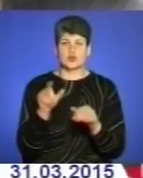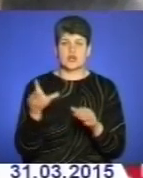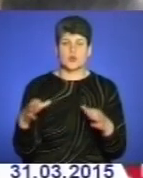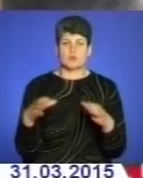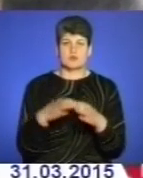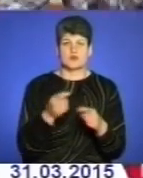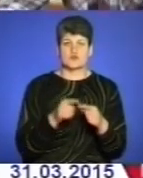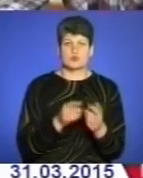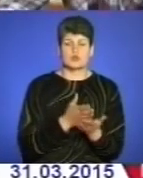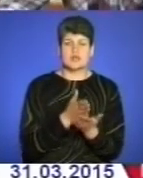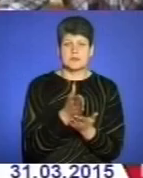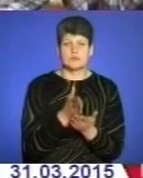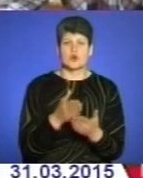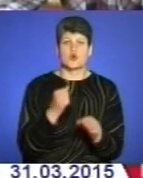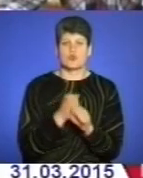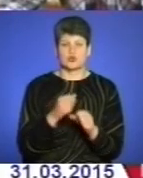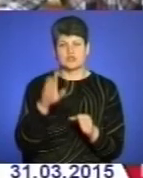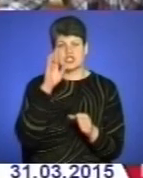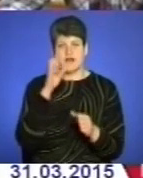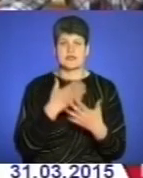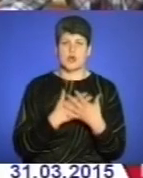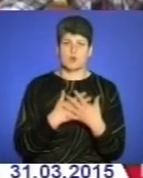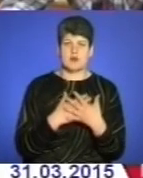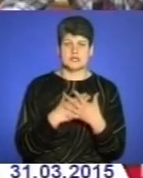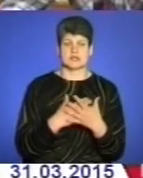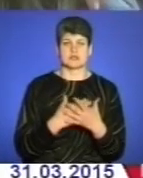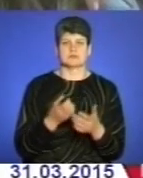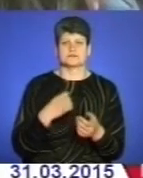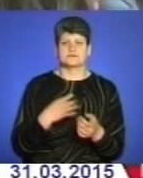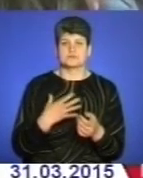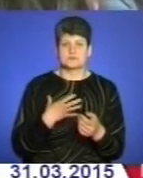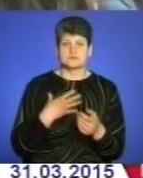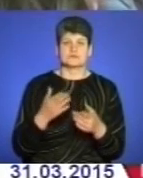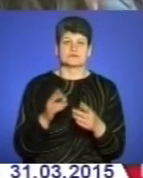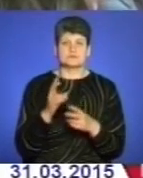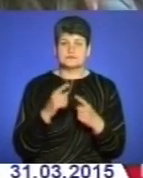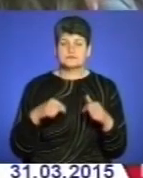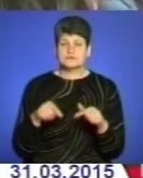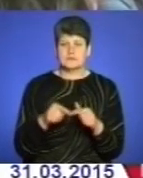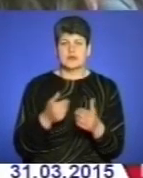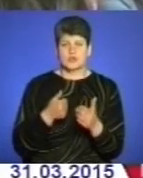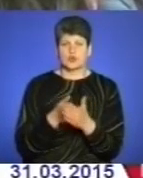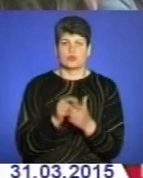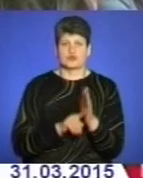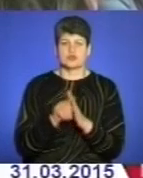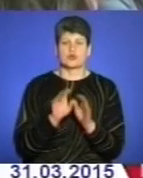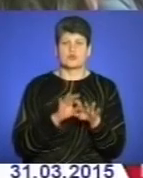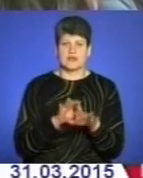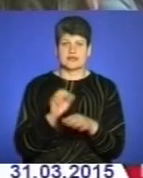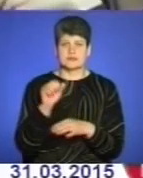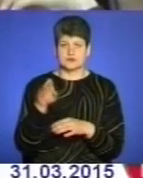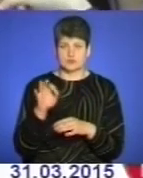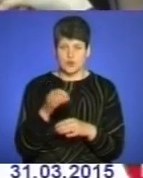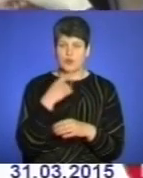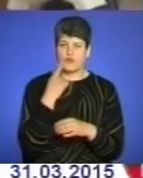у цьому напрямку роботу державних, громадських та комерційних структур. До прикладу, початку проведення антитерористичної операції,